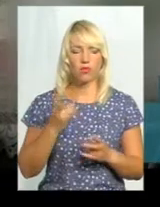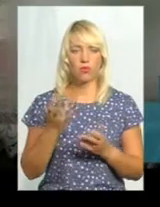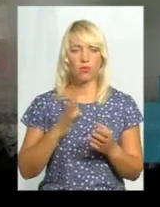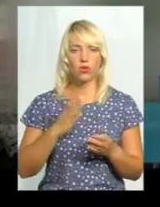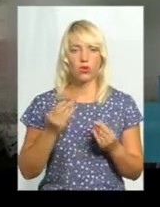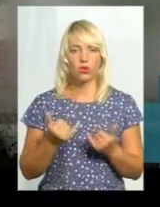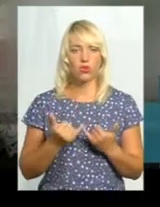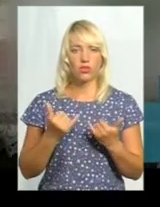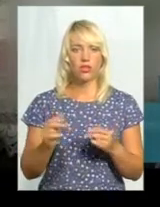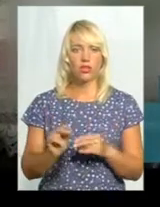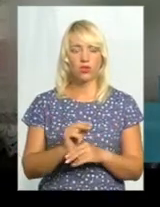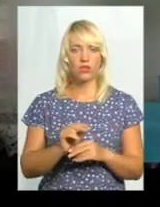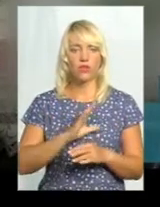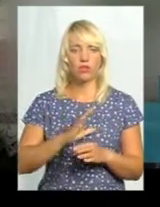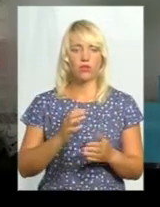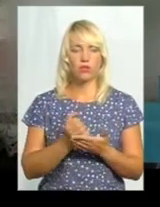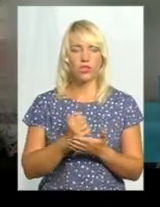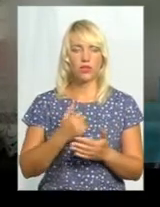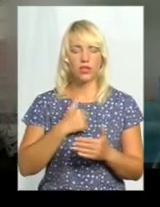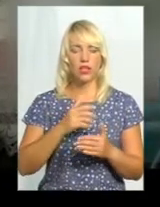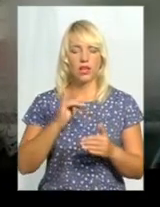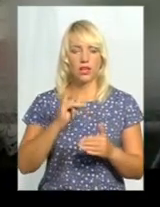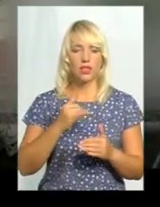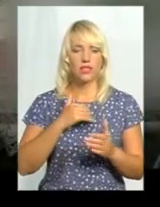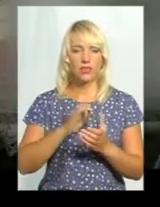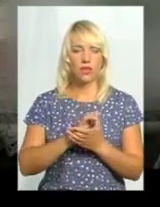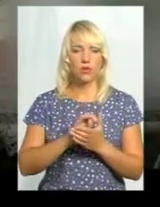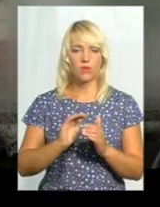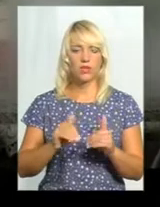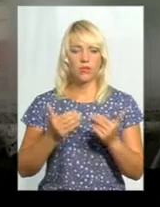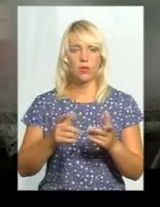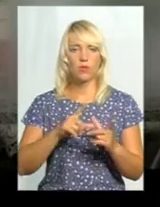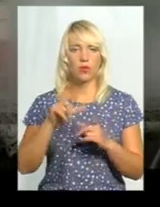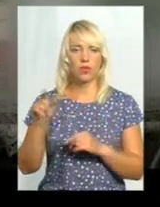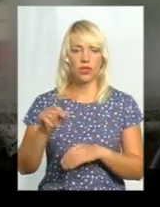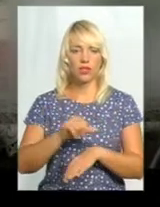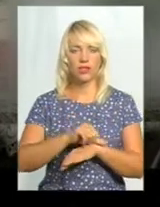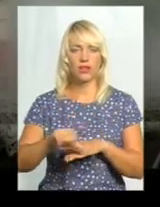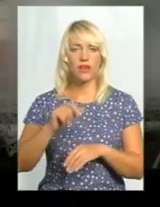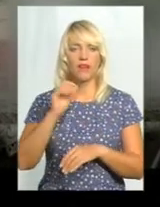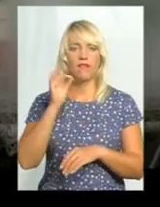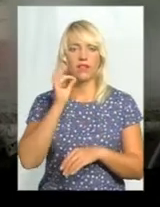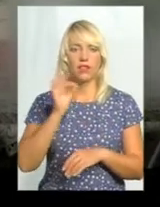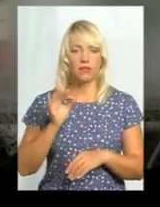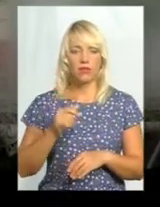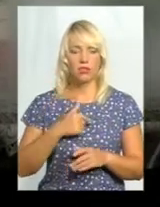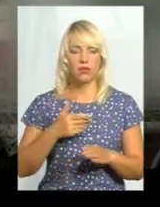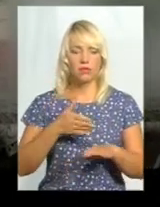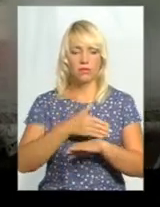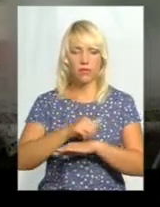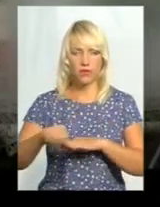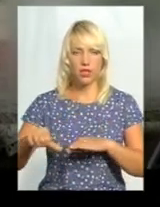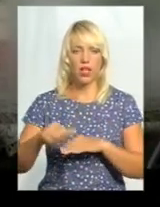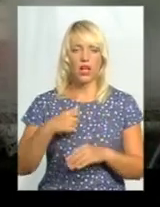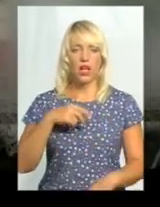не було таких заробітків. Знайомі запропонували поїхати в Німеччину. Ми пересікли границю, він нас зустрів влюблені, десь було